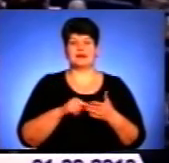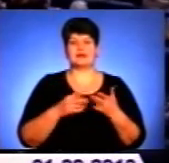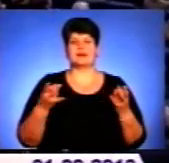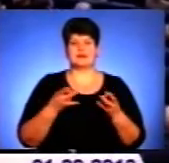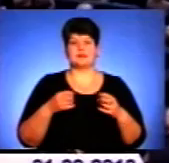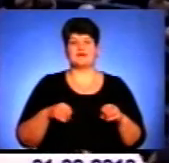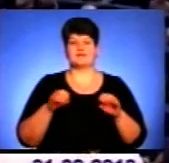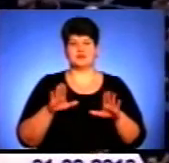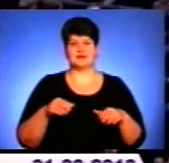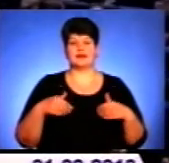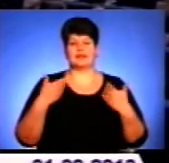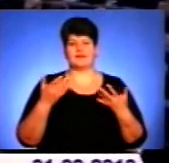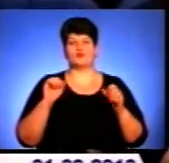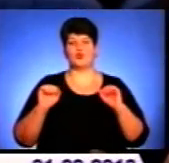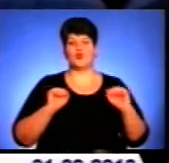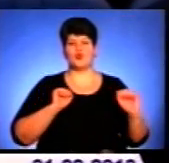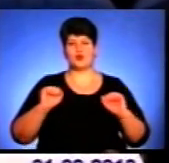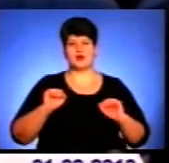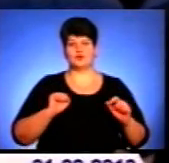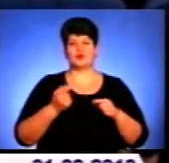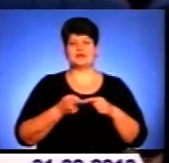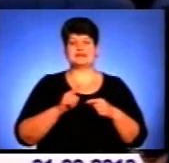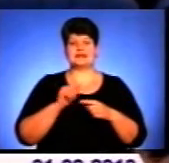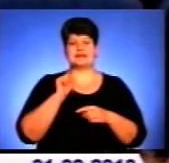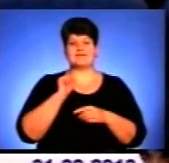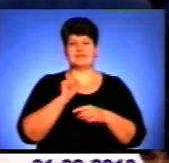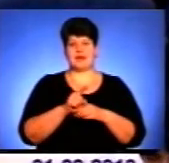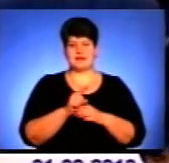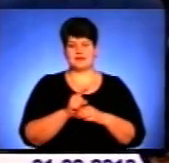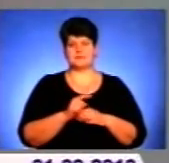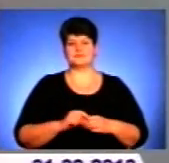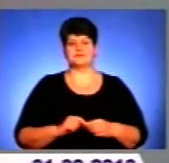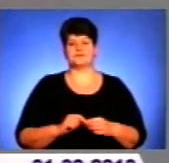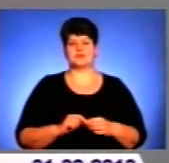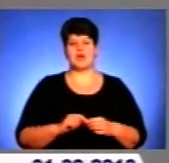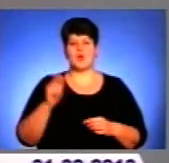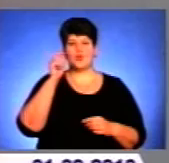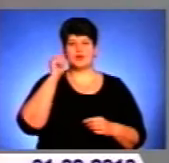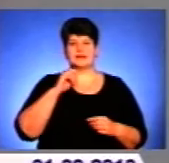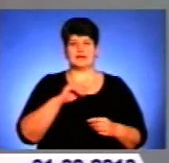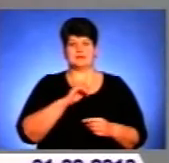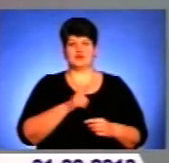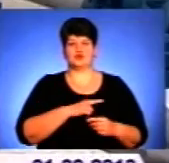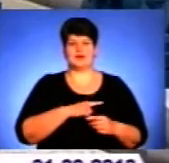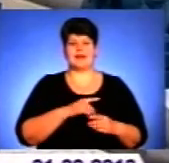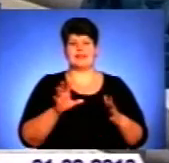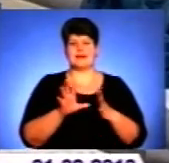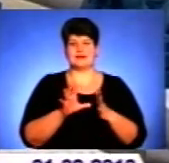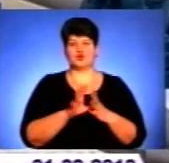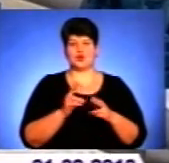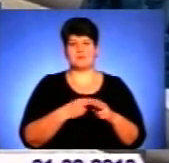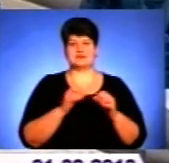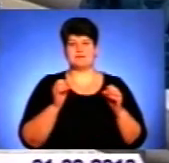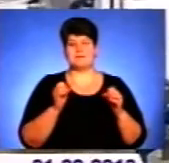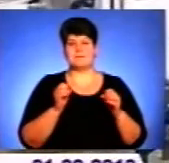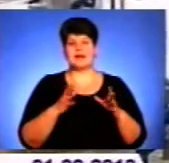Я надав вже уряду це завдання. Україна зміцнює енергетичну безпеку, скорочує